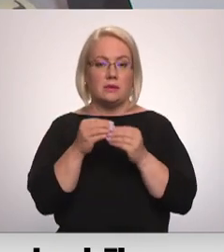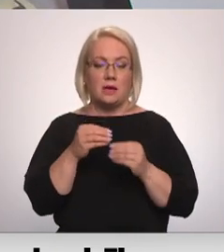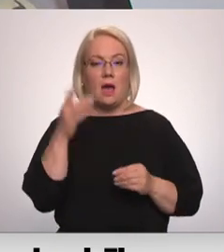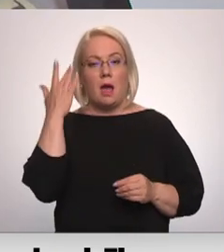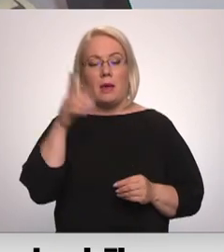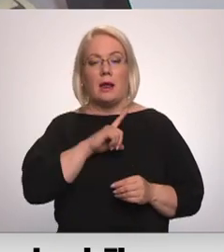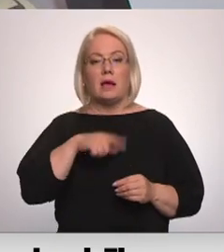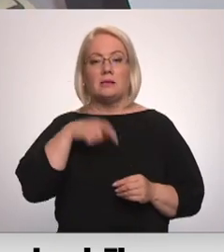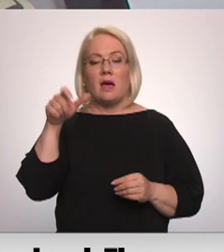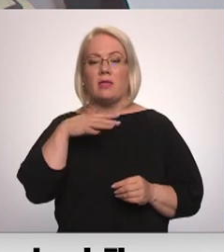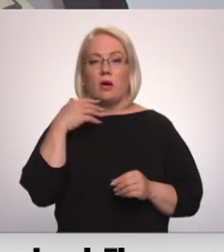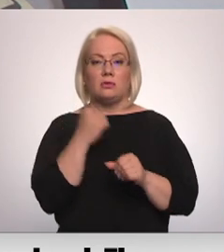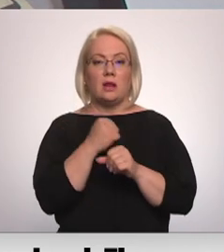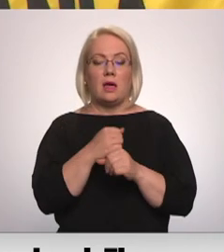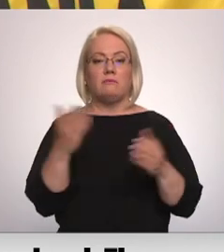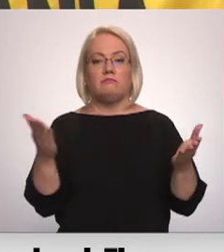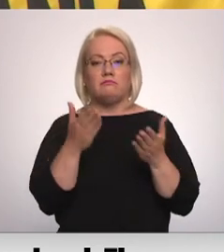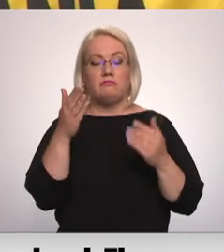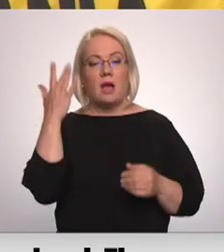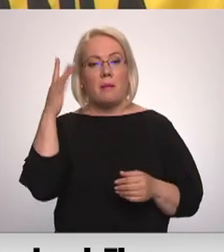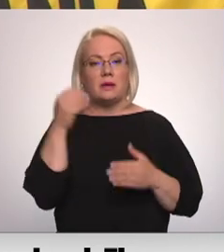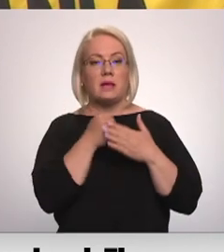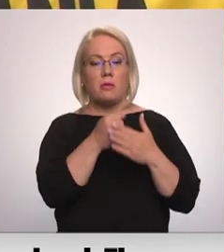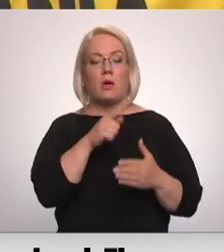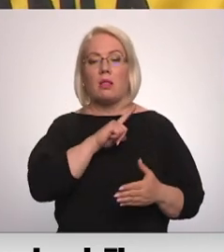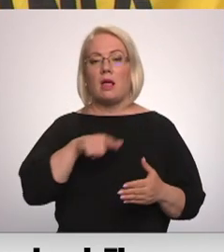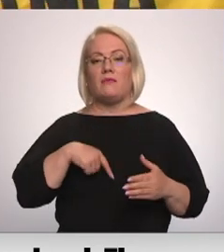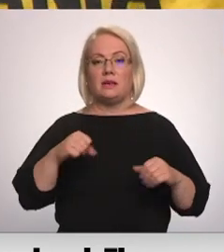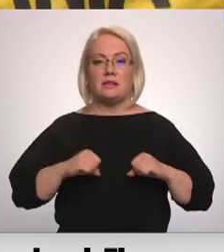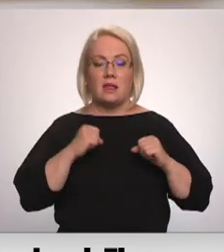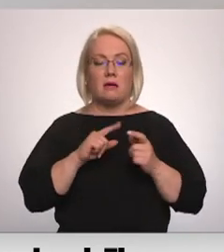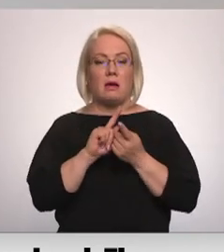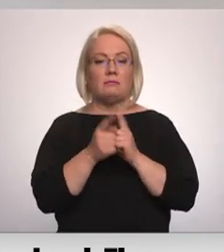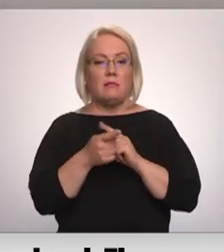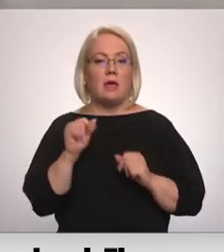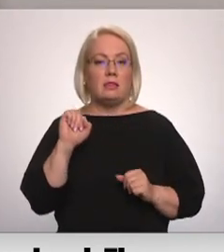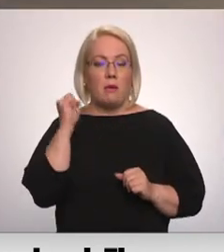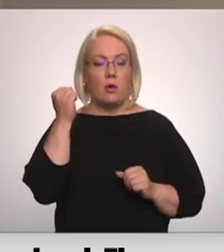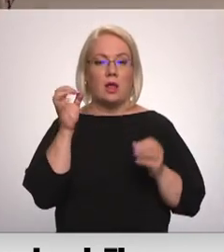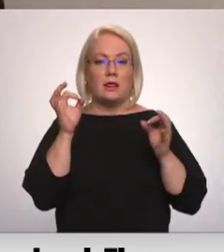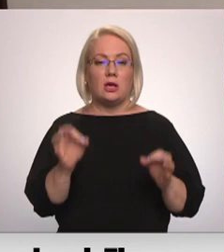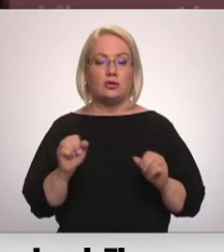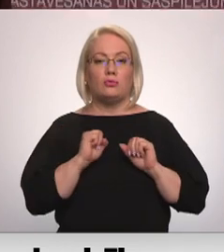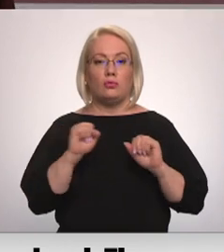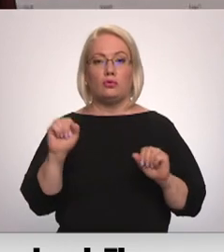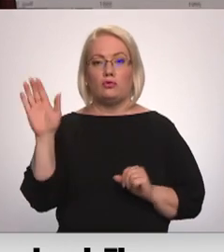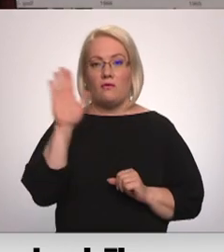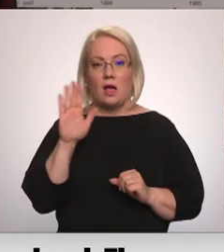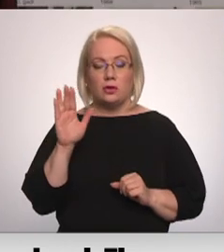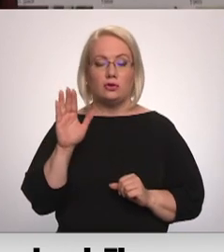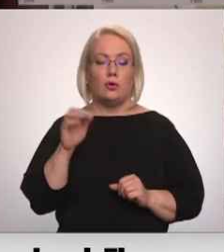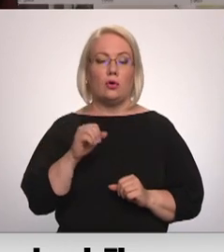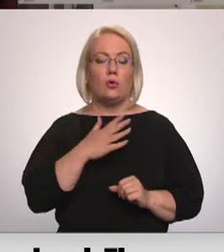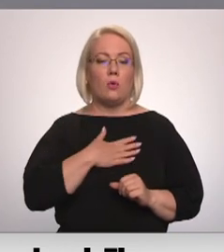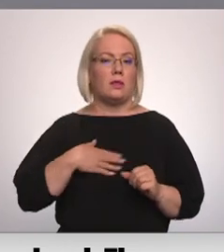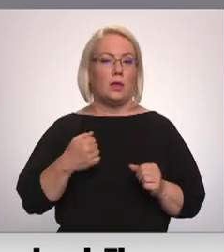daudz darījuši, lai veicinātu ASV valdības atbalsts Latvijas centieniem, veidoties par demokrātisku, tiesisku un drošu valstu. Grūti strādājot un